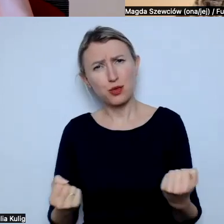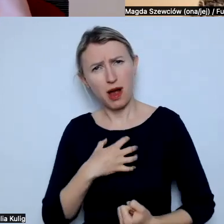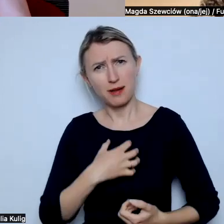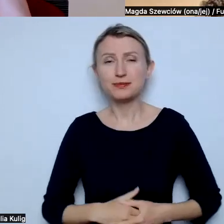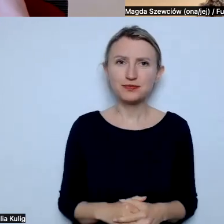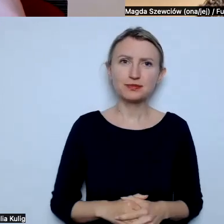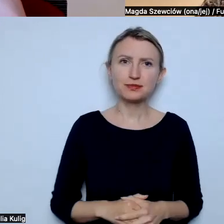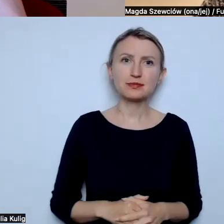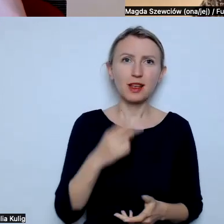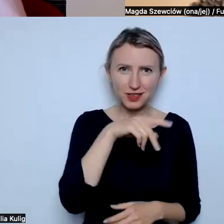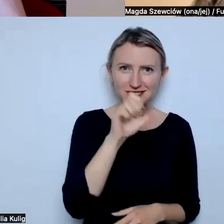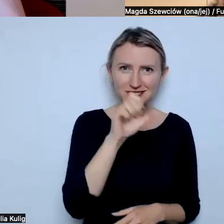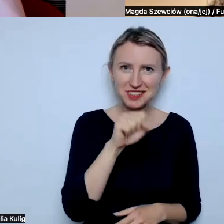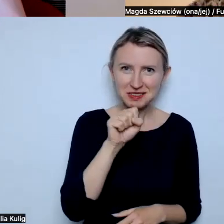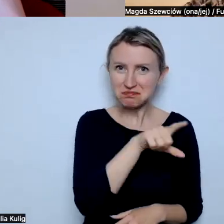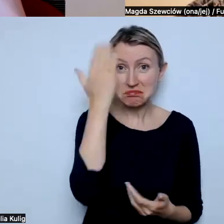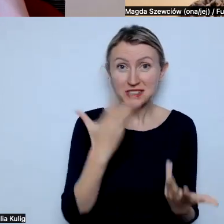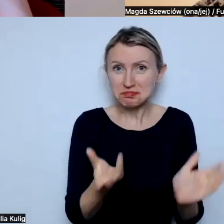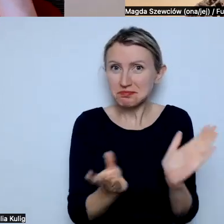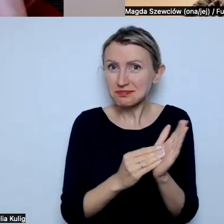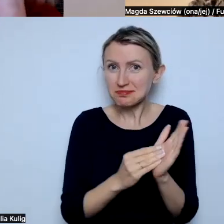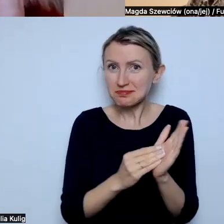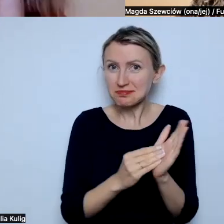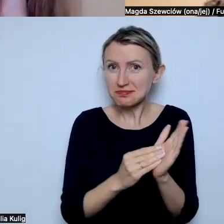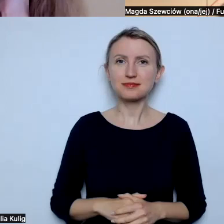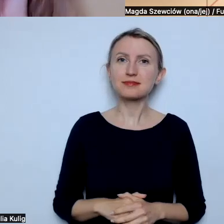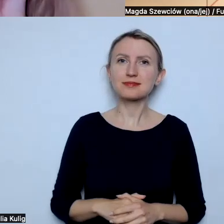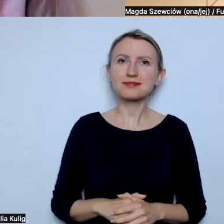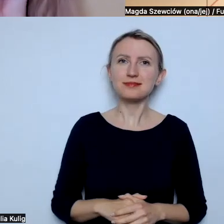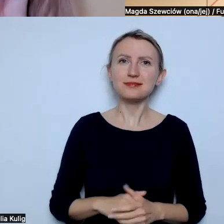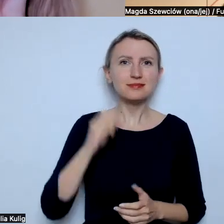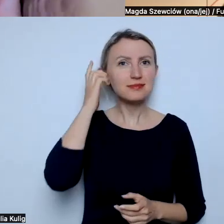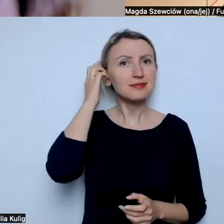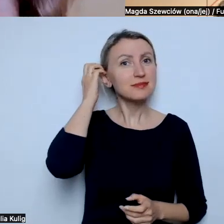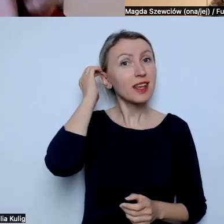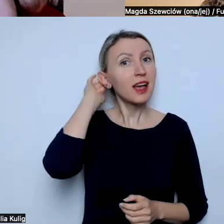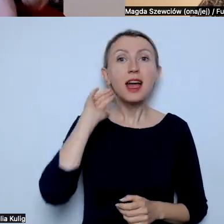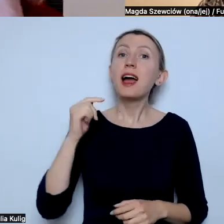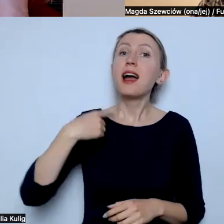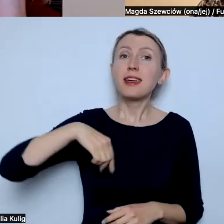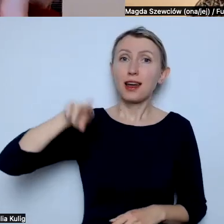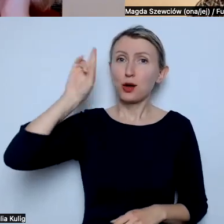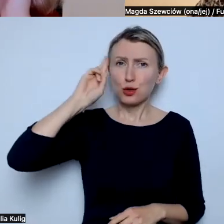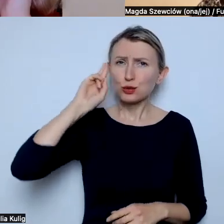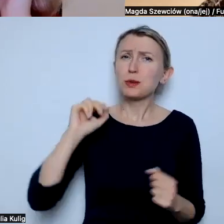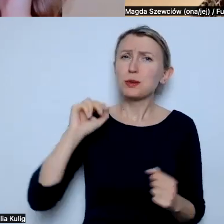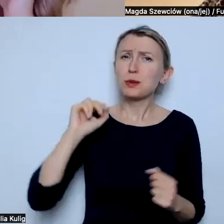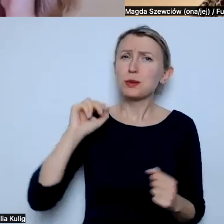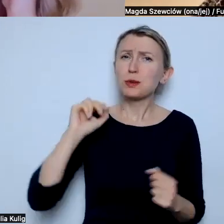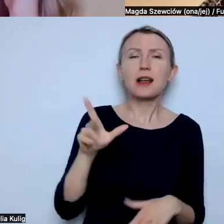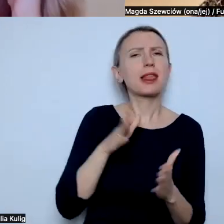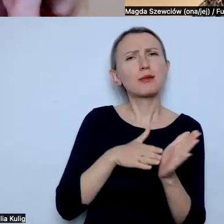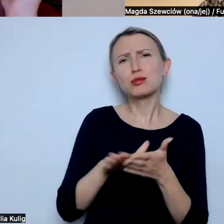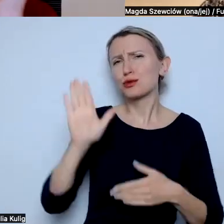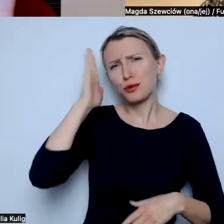widzę, że kiwasz głową, więc nie wiem, czy jesteś coś może dopowiedzieć, więc ja zostawię to do przestrzeni. Ja rozumiem ten strach, zwłaszcza na początku, bo